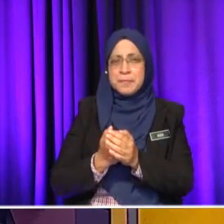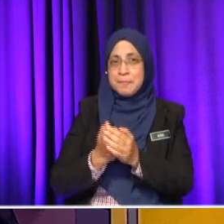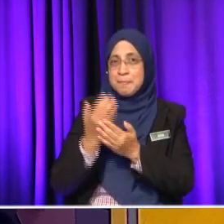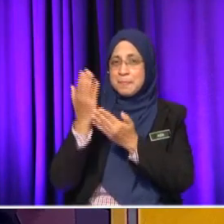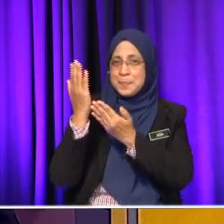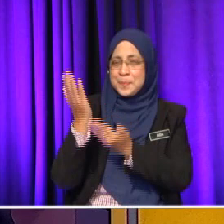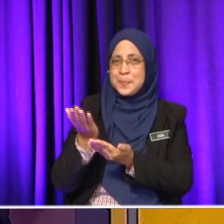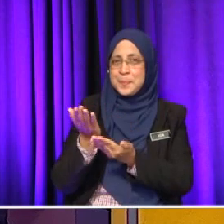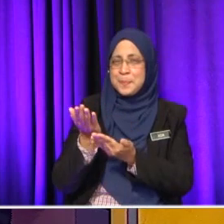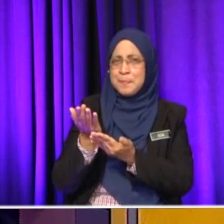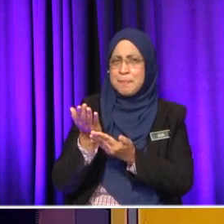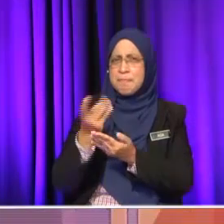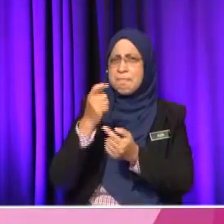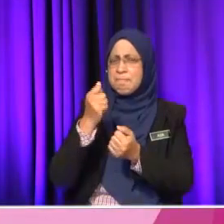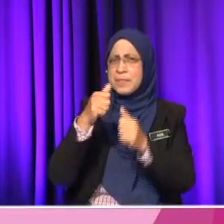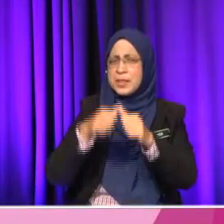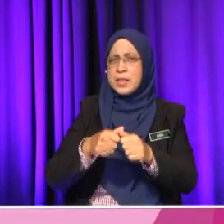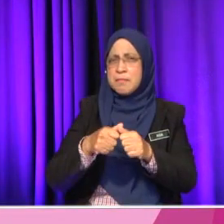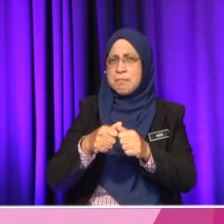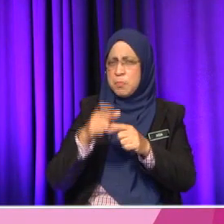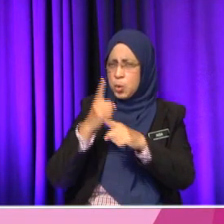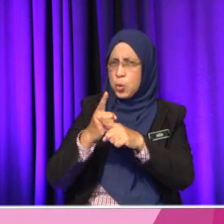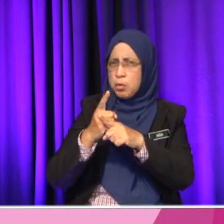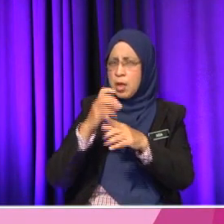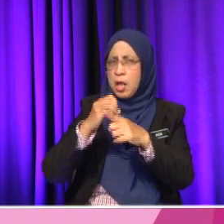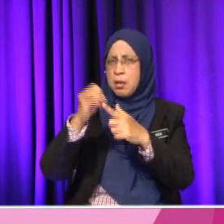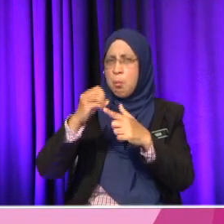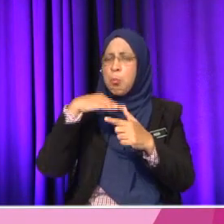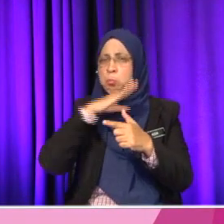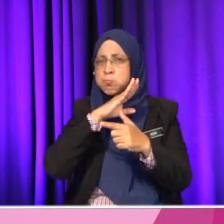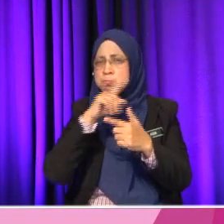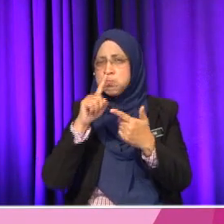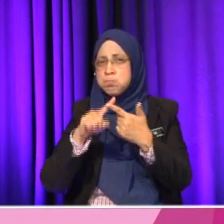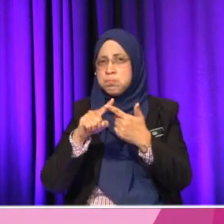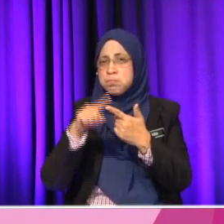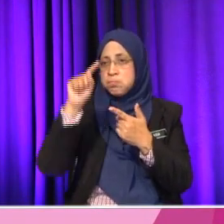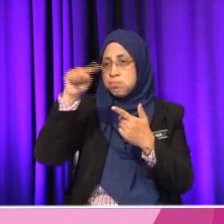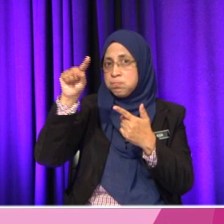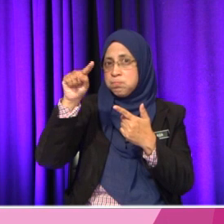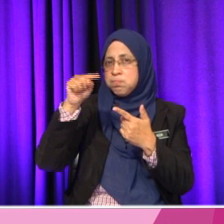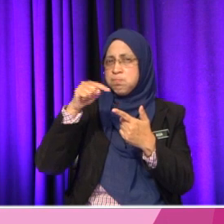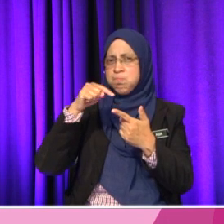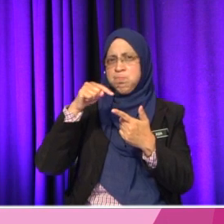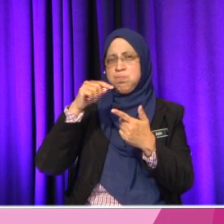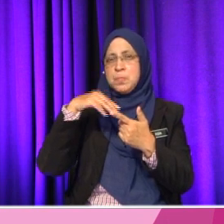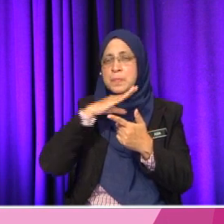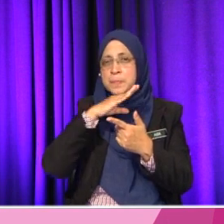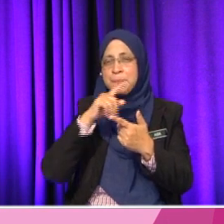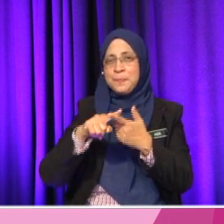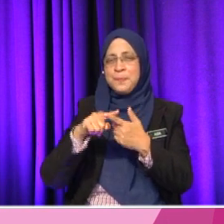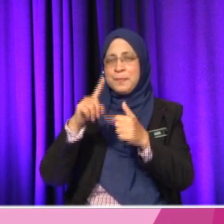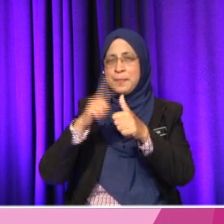soalan juga. Okey. Okey, tentukan sama ada penyertaan berikut benar atau pelasu dengan menandakan lain pada penyertaan yang berkenaan. Yang pertama,